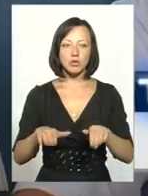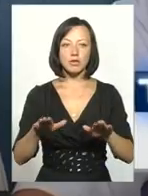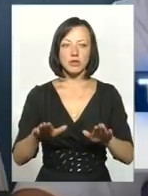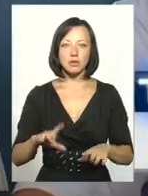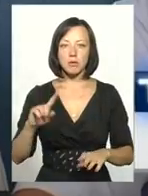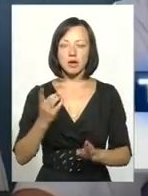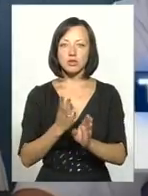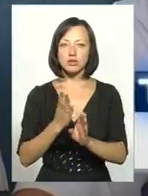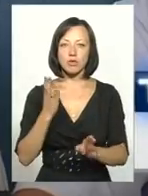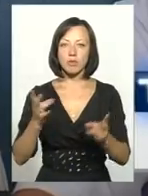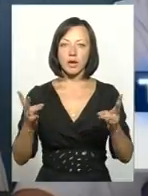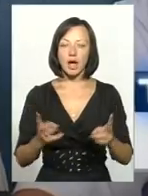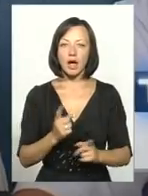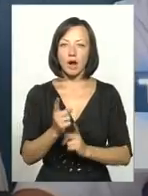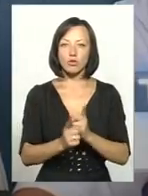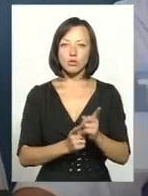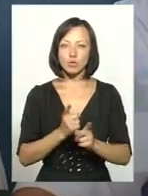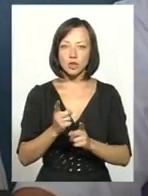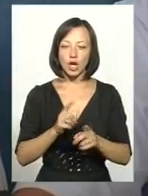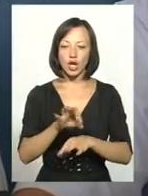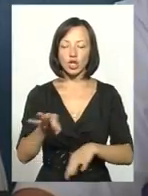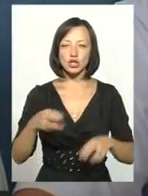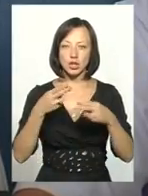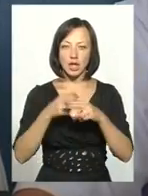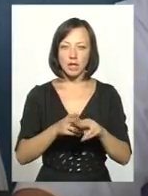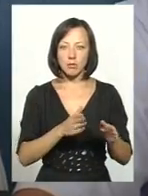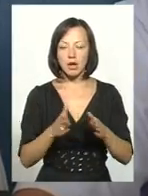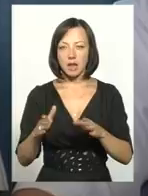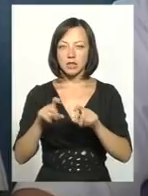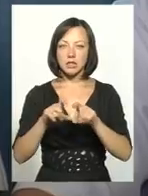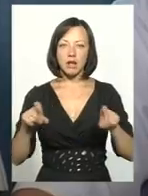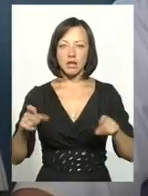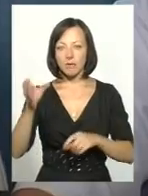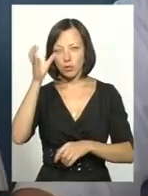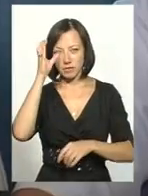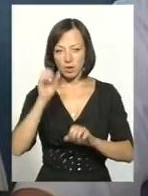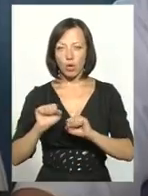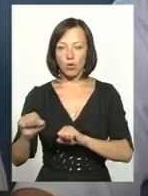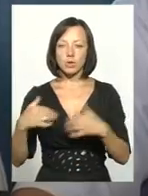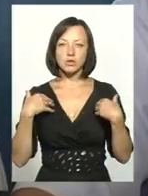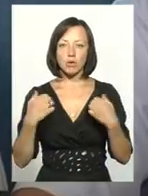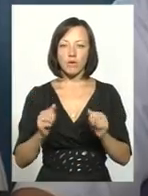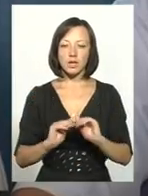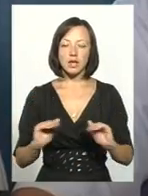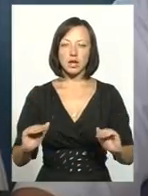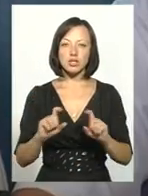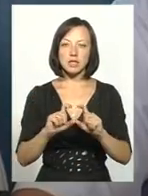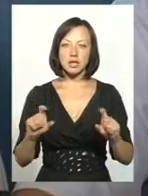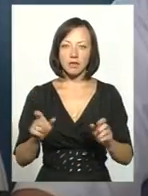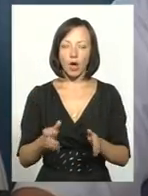реконструкції або ремонту інженерних мереж, закладів освіти та охорони здоров'я, дитячих садків, доріг,